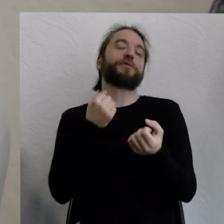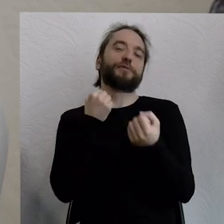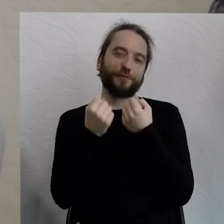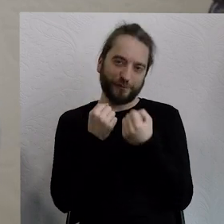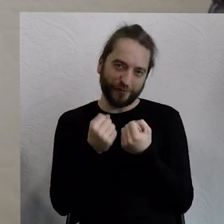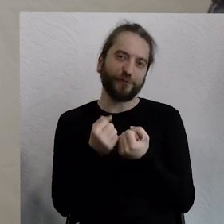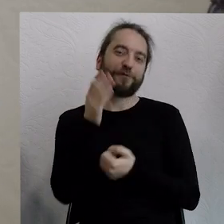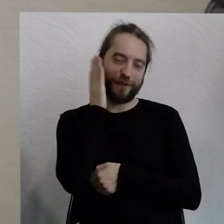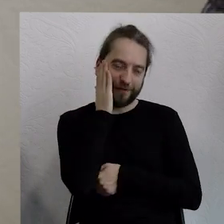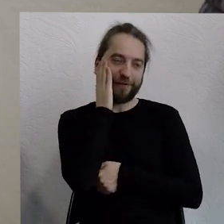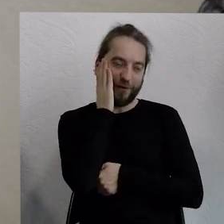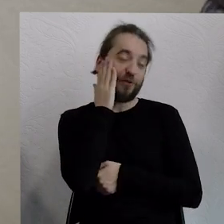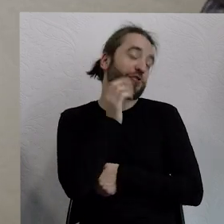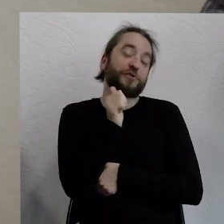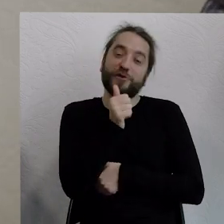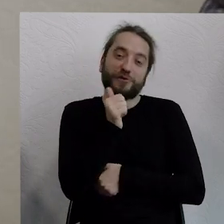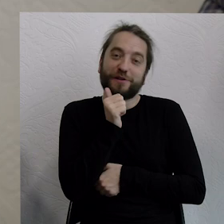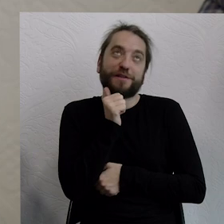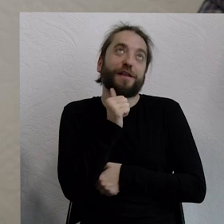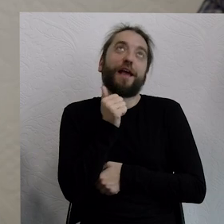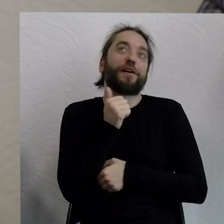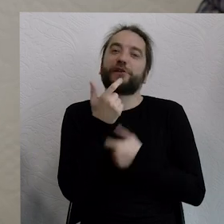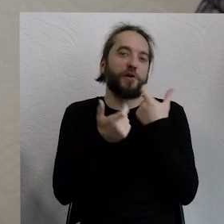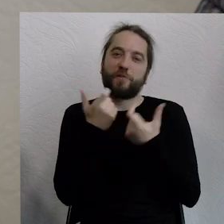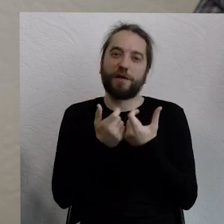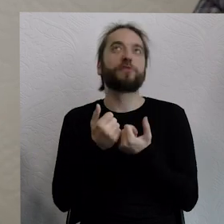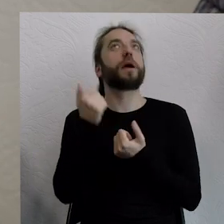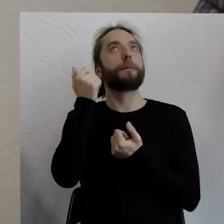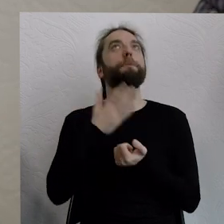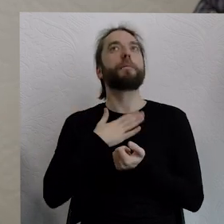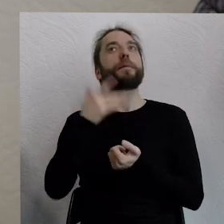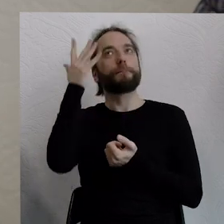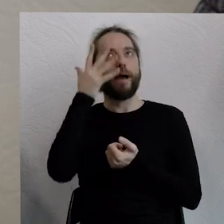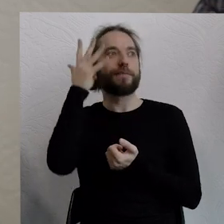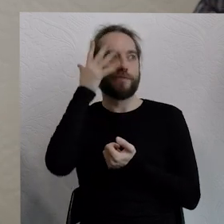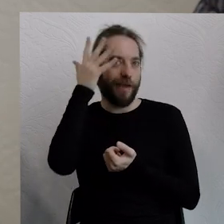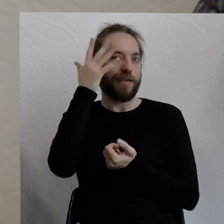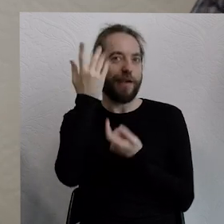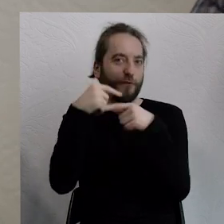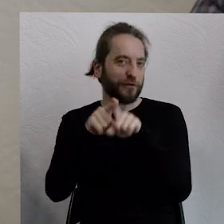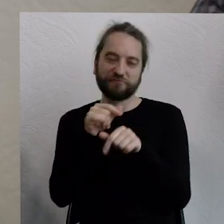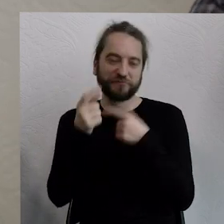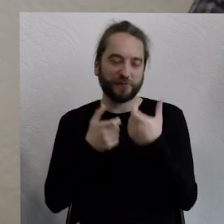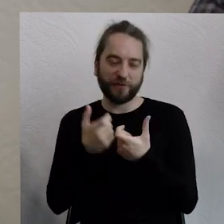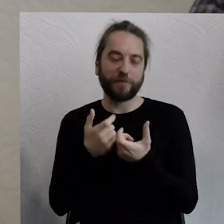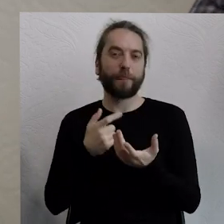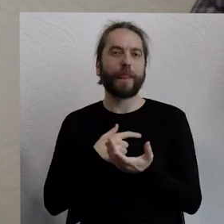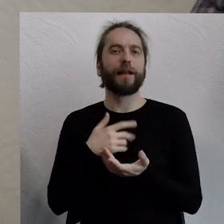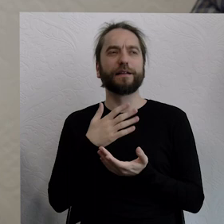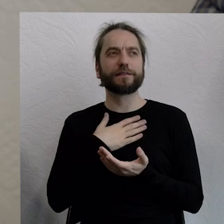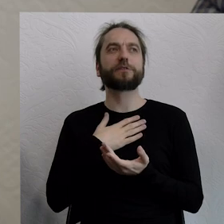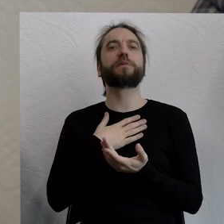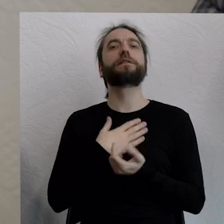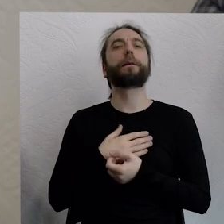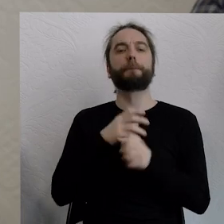tego na co dzień nie robimy, wyobrażanie sobie marzenia, to też w związku z rozwojem elektroniki, nasze możliwości to są badania na to naukowe, dlatego też